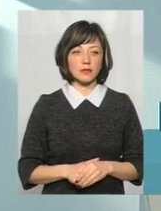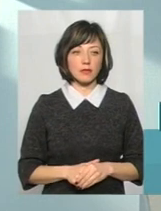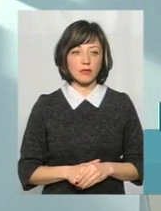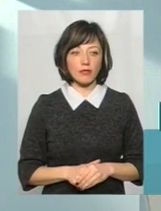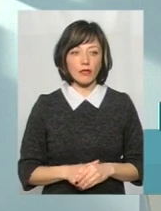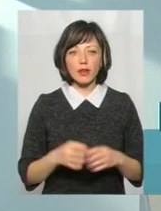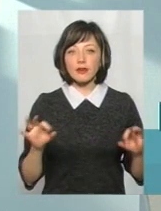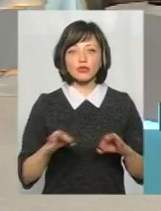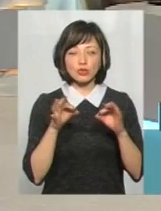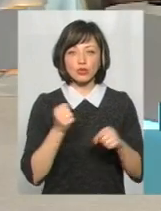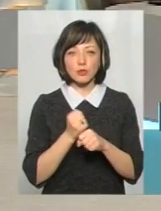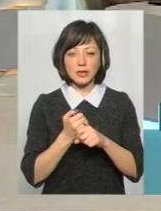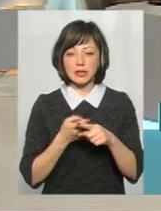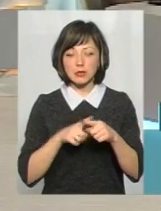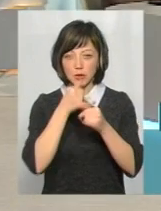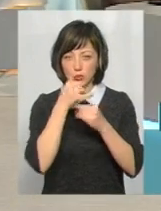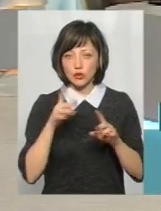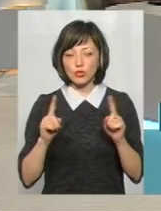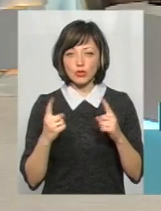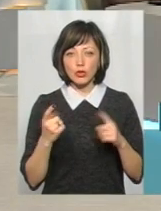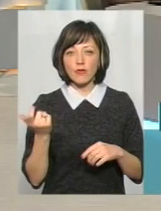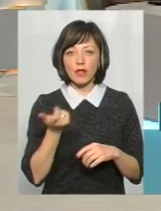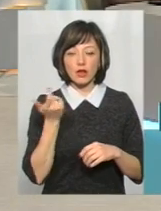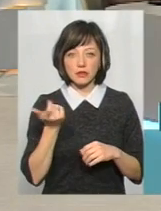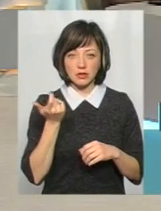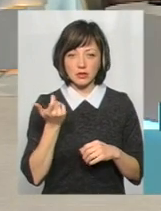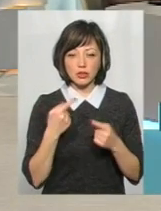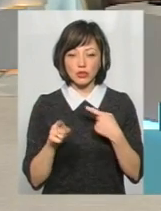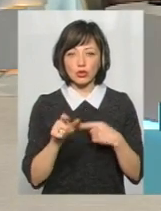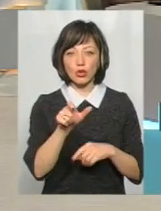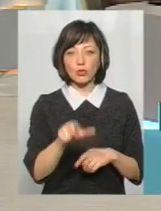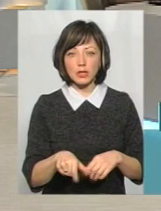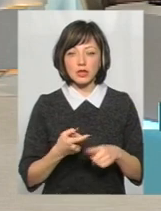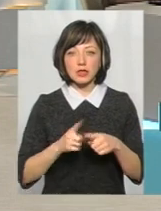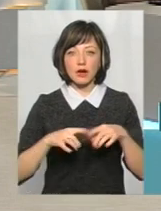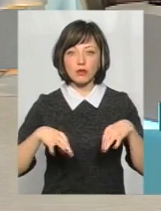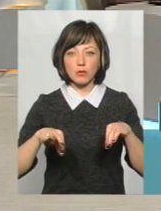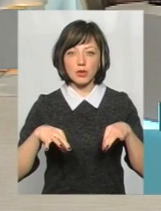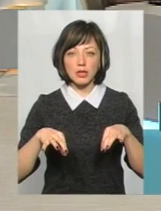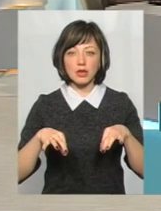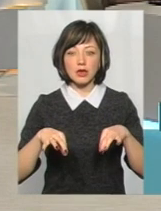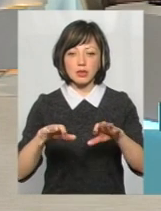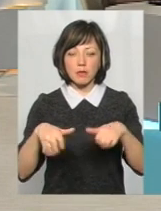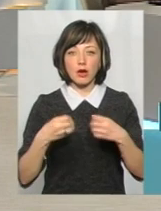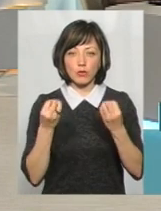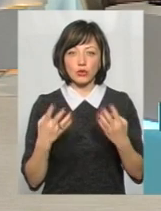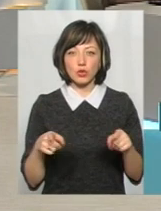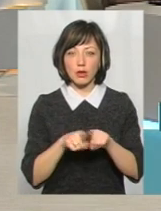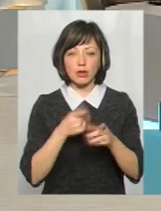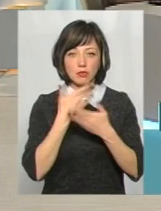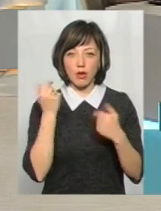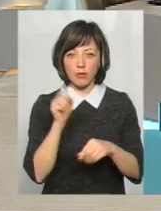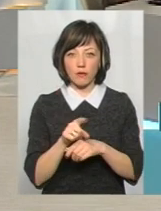нічого подіти з цим не можемо, тому що все ж таки власність іншої людини, цей автомобіль, і забрати його просто так, теж немає ніяких